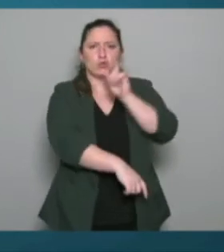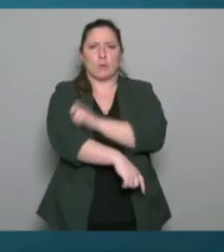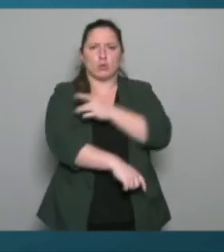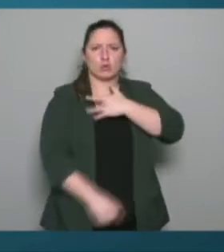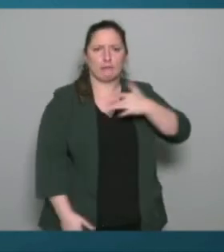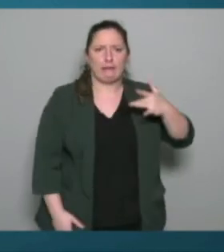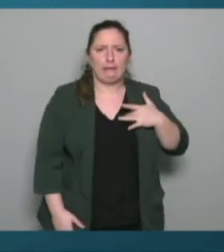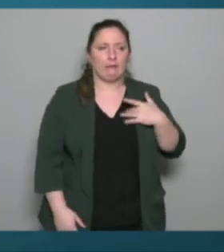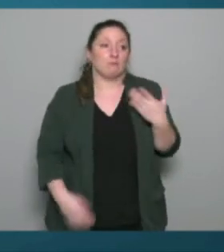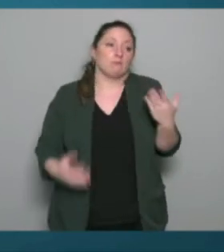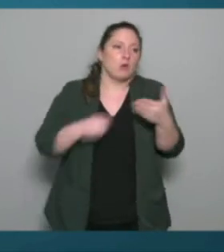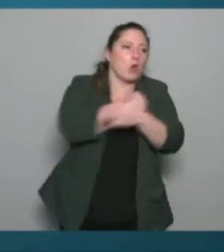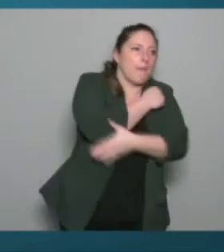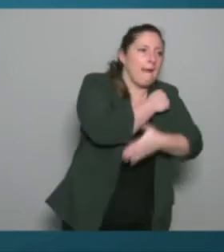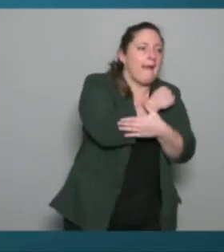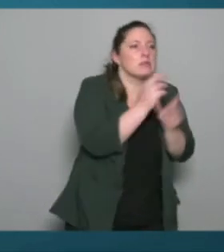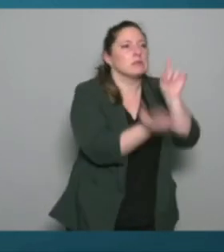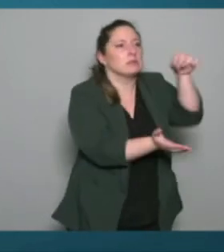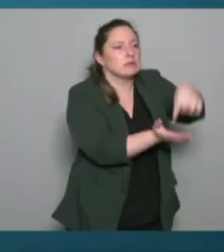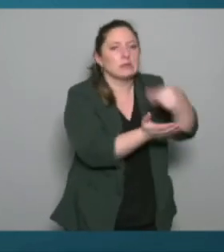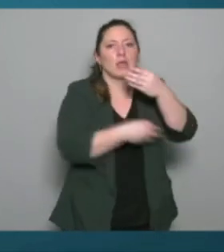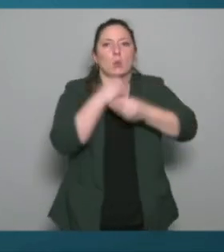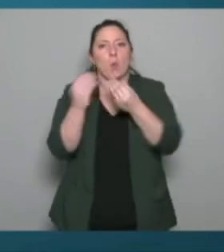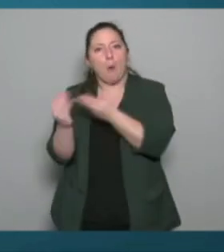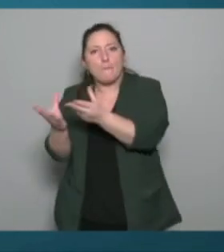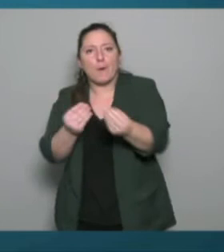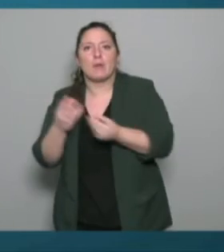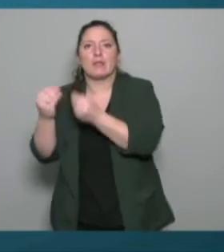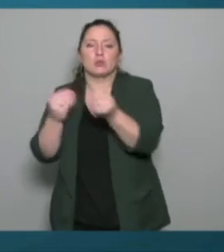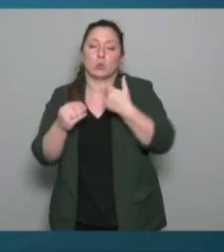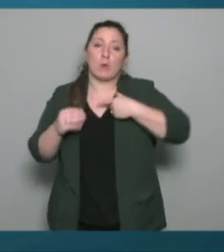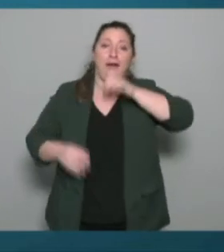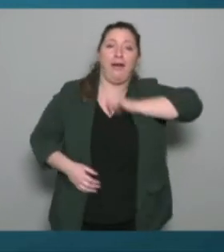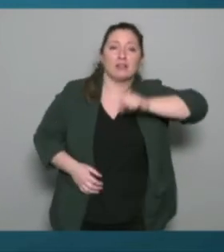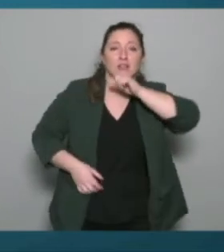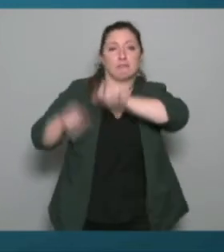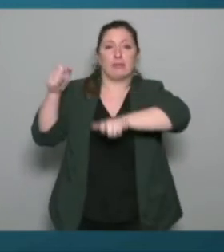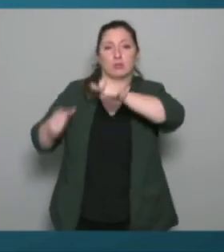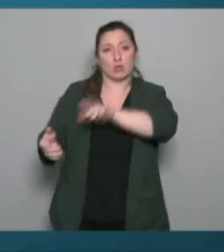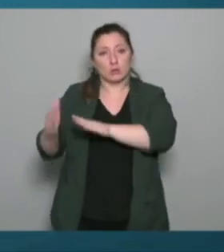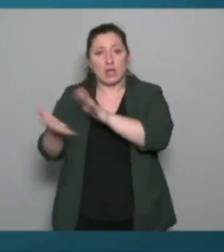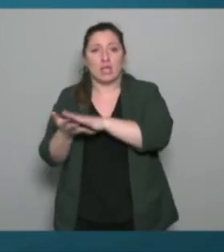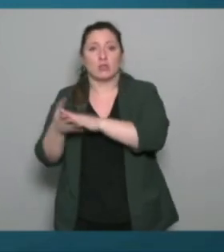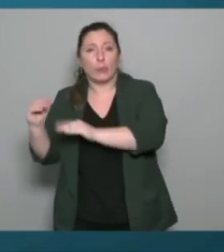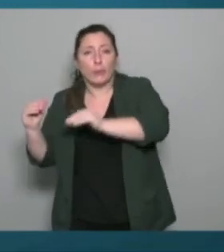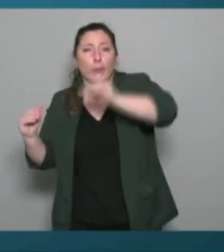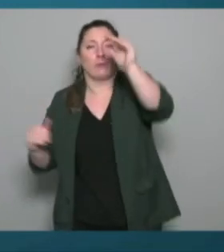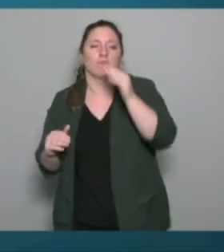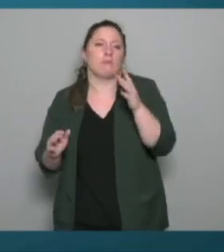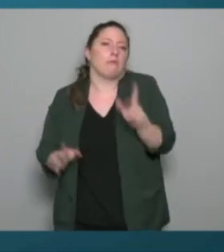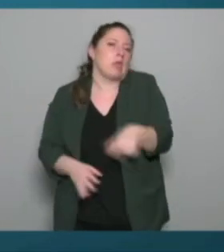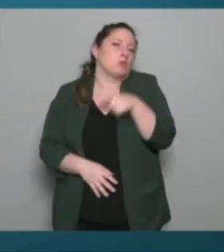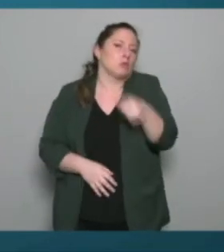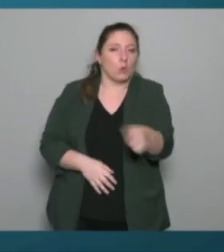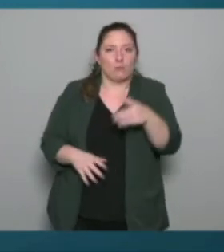population des plus de 60 ans ou autre etc effectivement je pense qu'à un moment donné il est important aussi de parler d